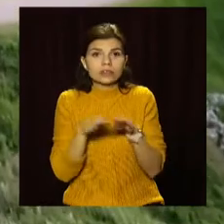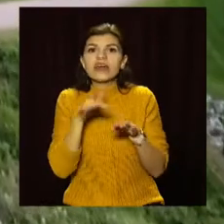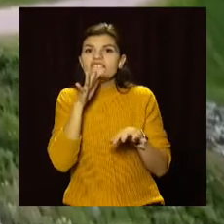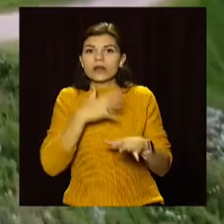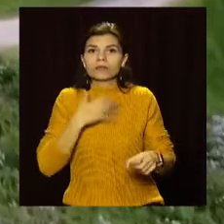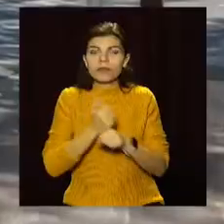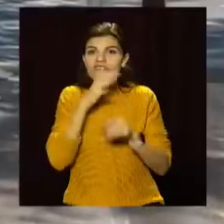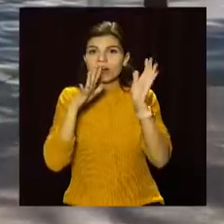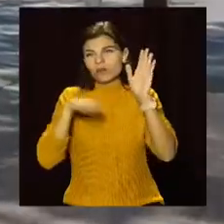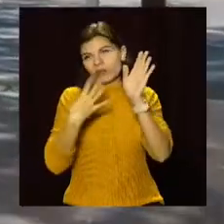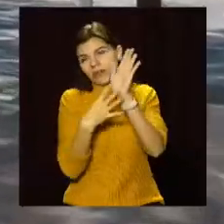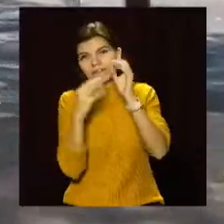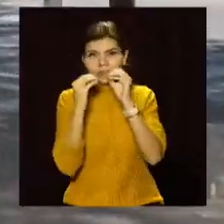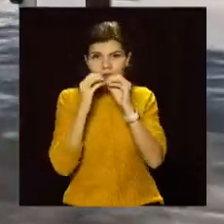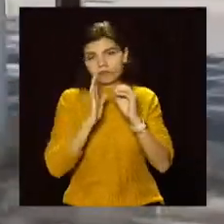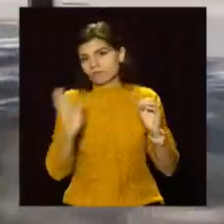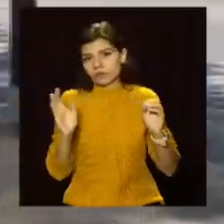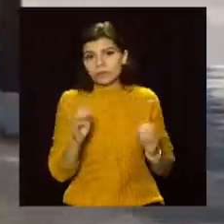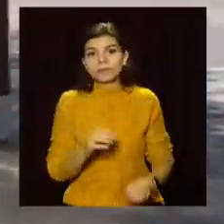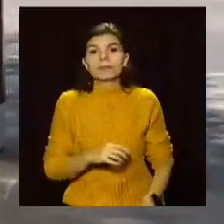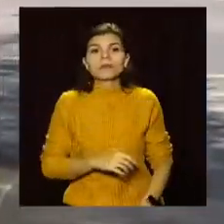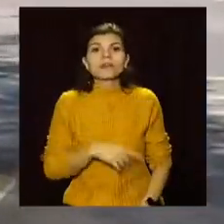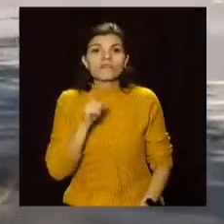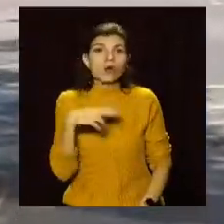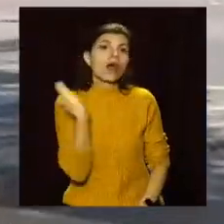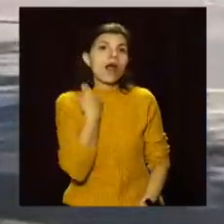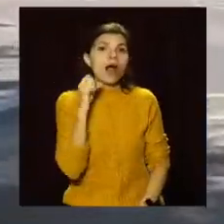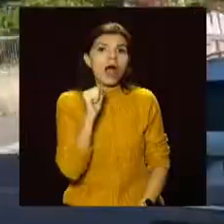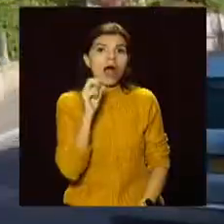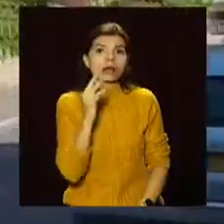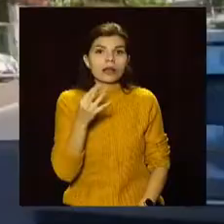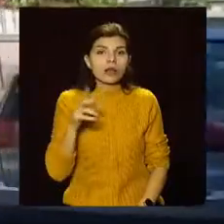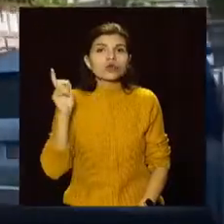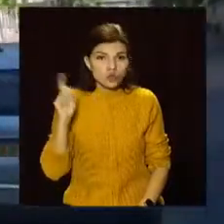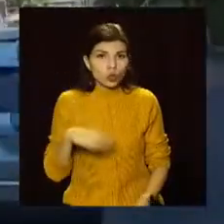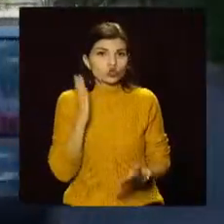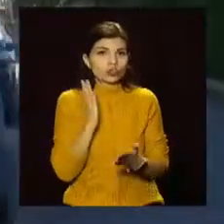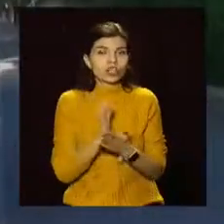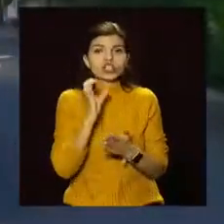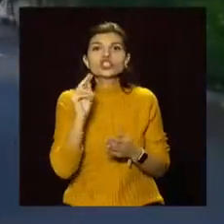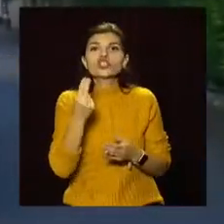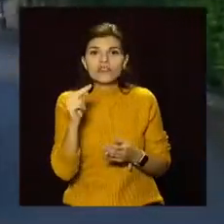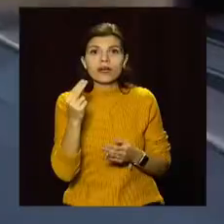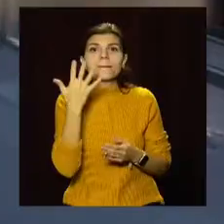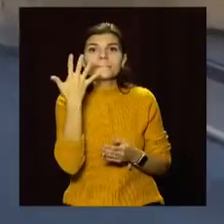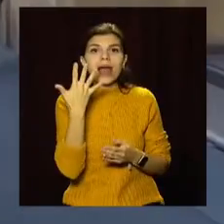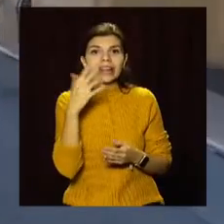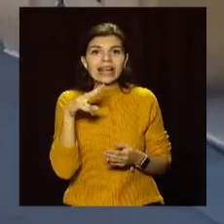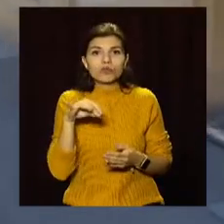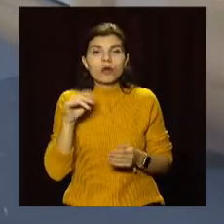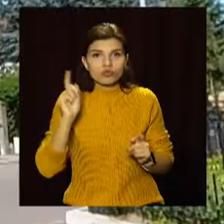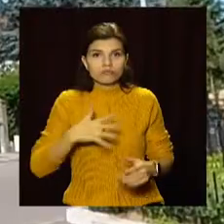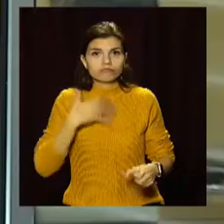годину. Чотиритижневий локдаун і в Англії. Нові обмеження почнуть діяти з 4-5 листопада.